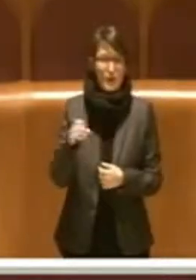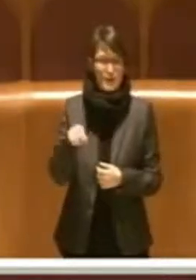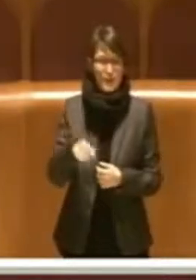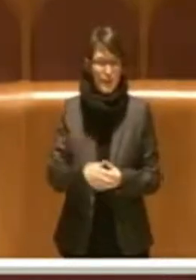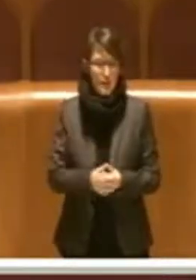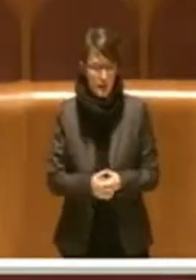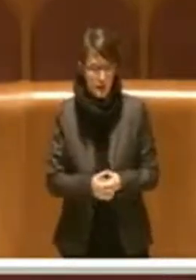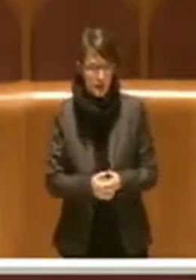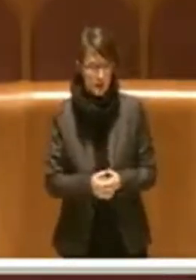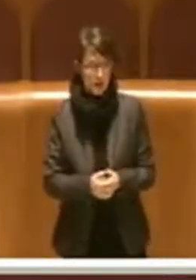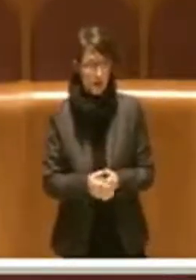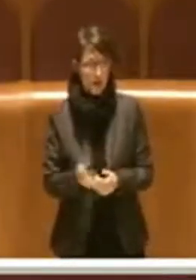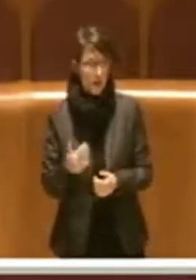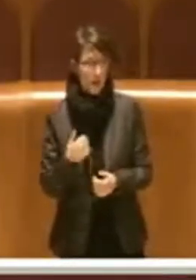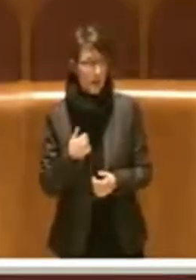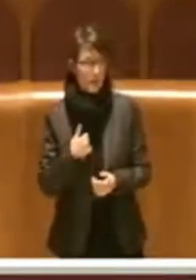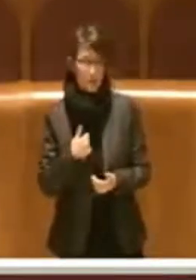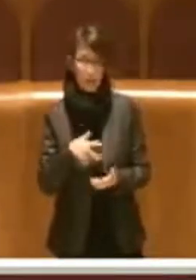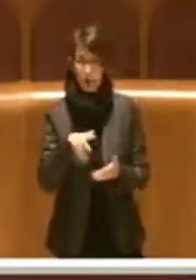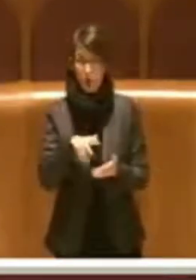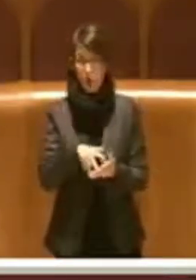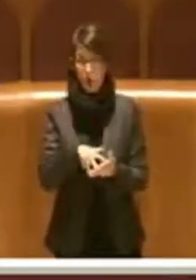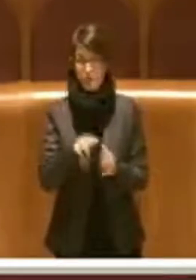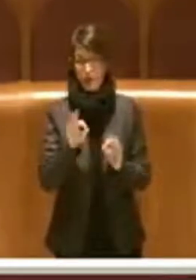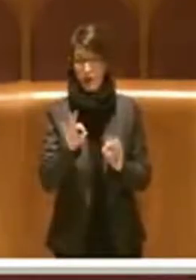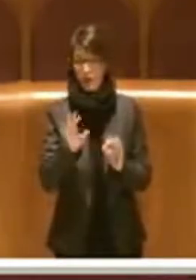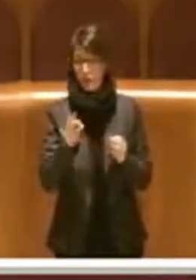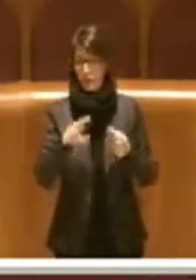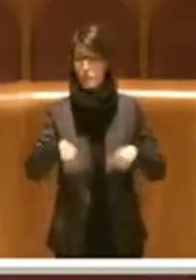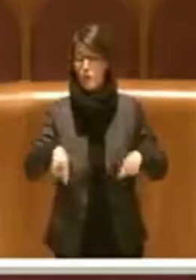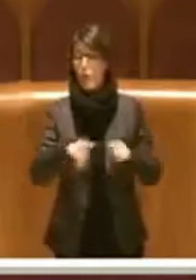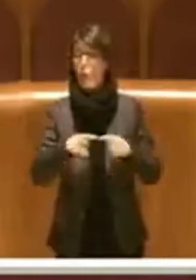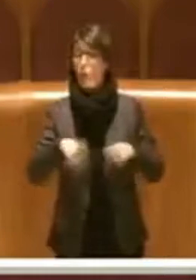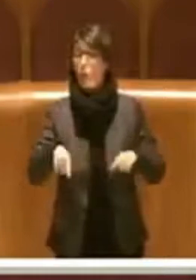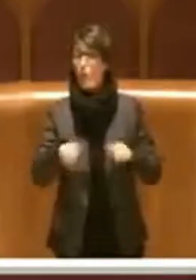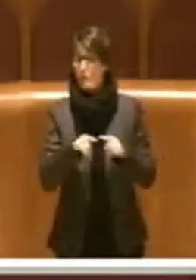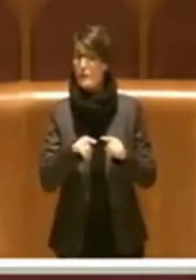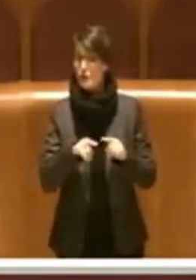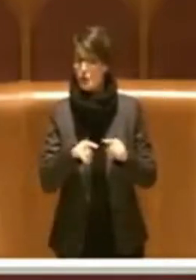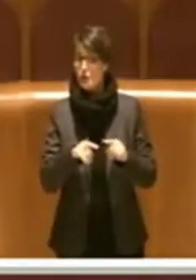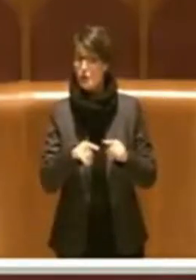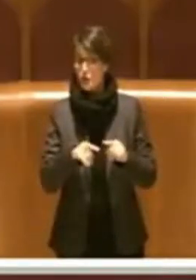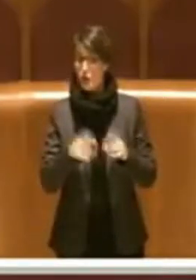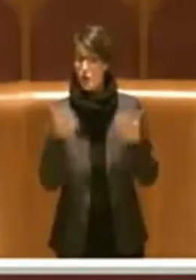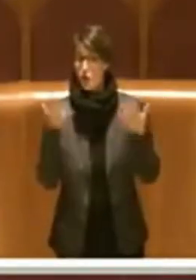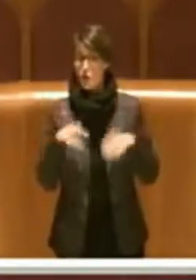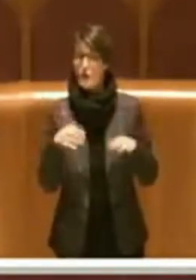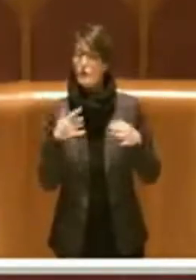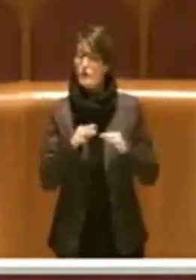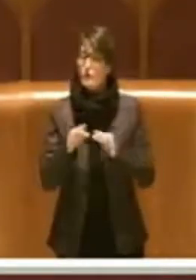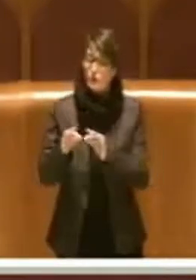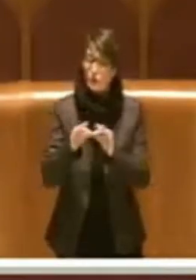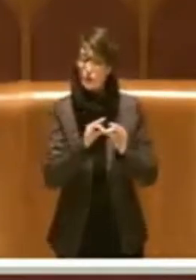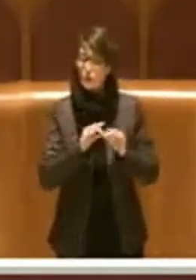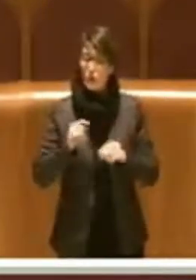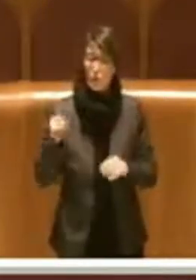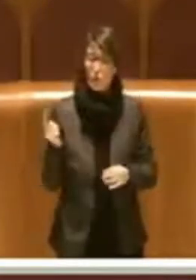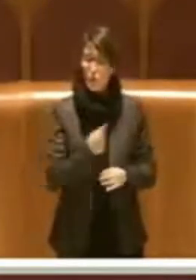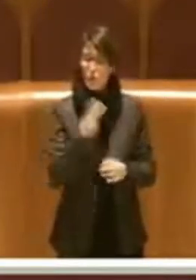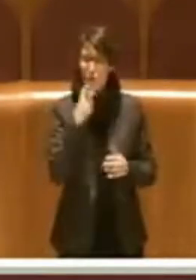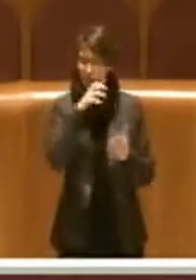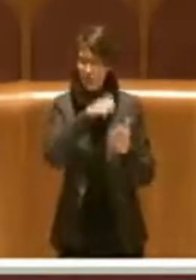in seduta di commissione urbanistica all'unanimità era stato deciso, è stata scritta verbale,